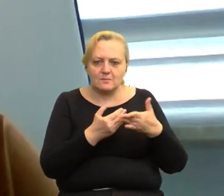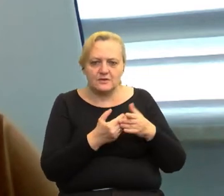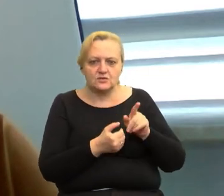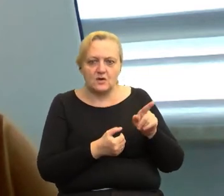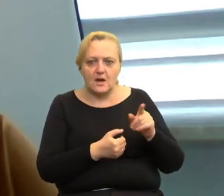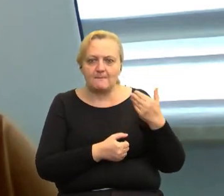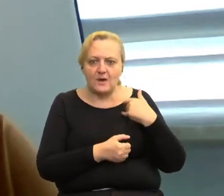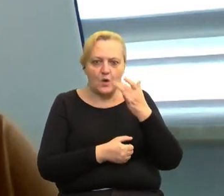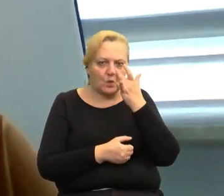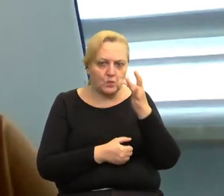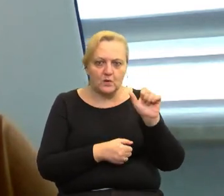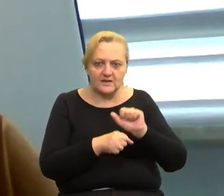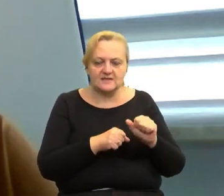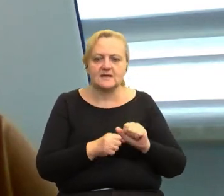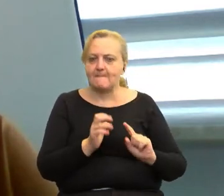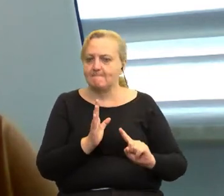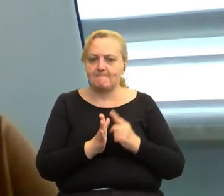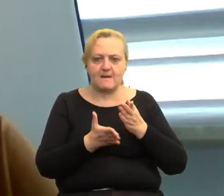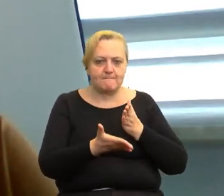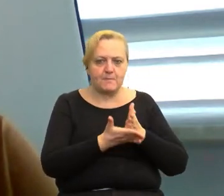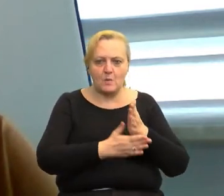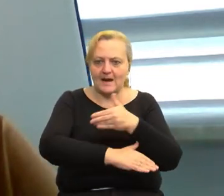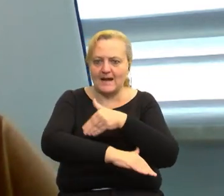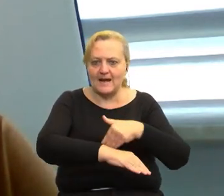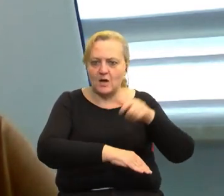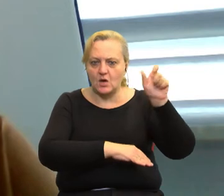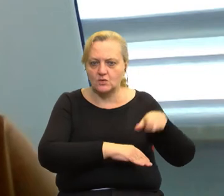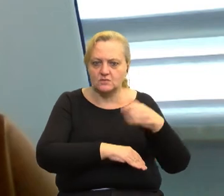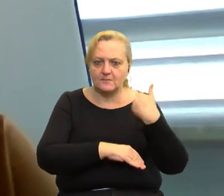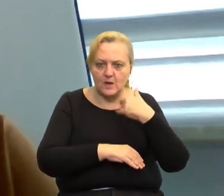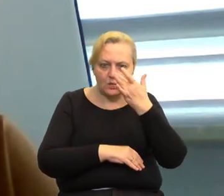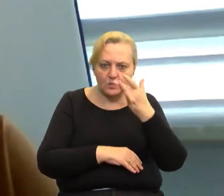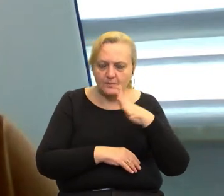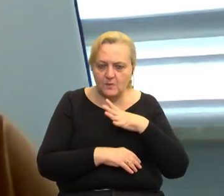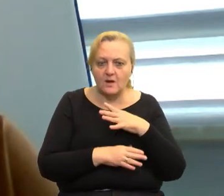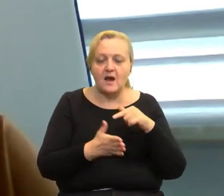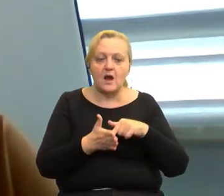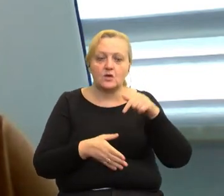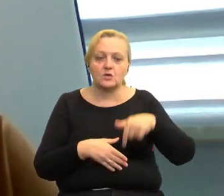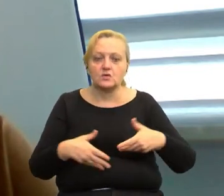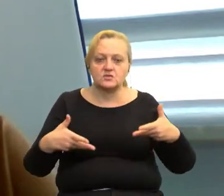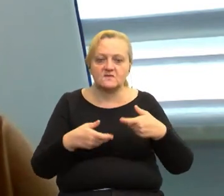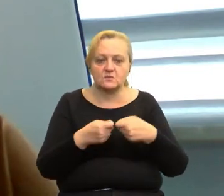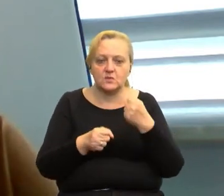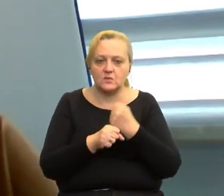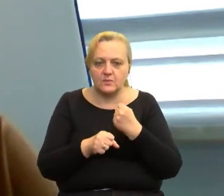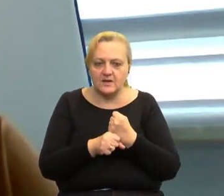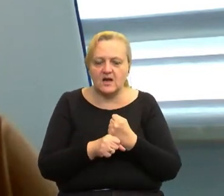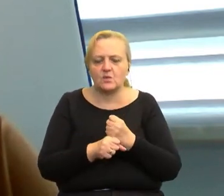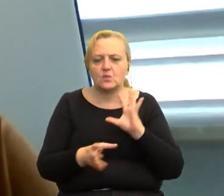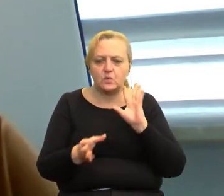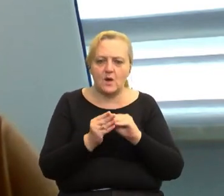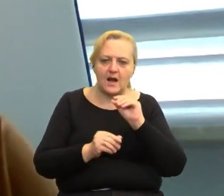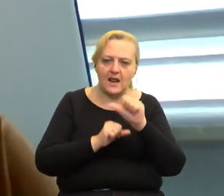żeśmy po raz pierwszy pomogli komuś z zagranicy, tutaj z Białorusi. A ponieważ nasze stowarzyszenie współpracuje w zasadzie od wielu